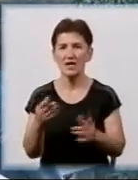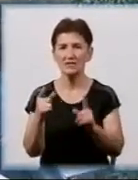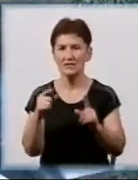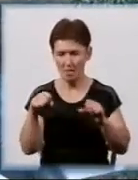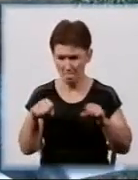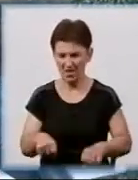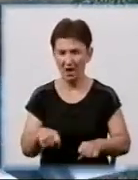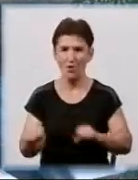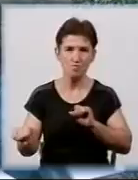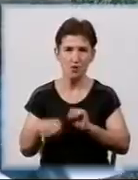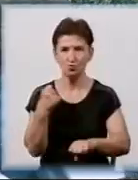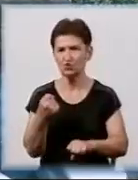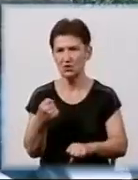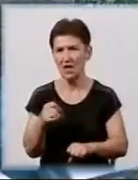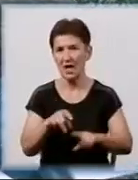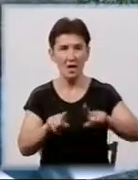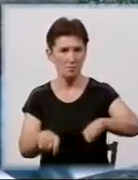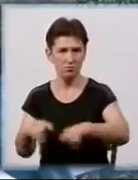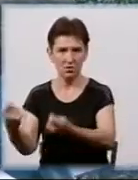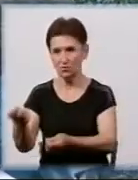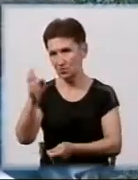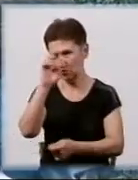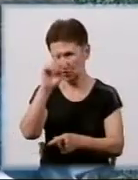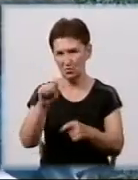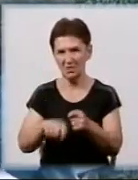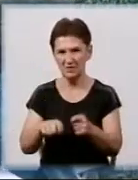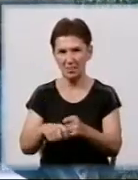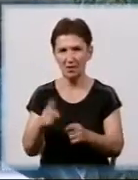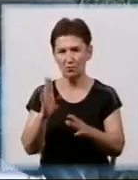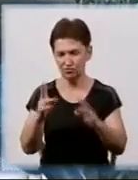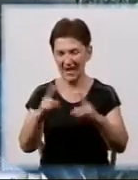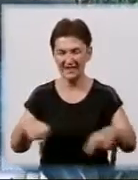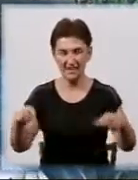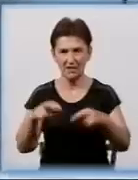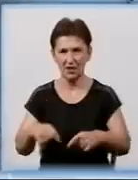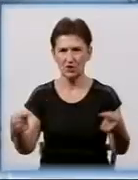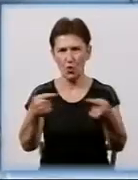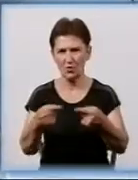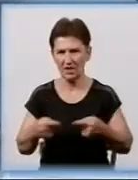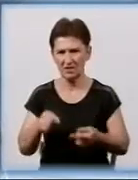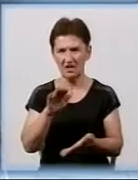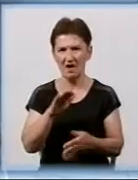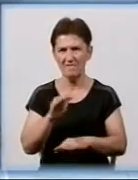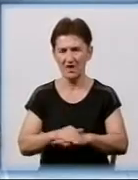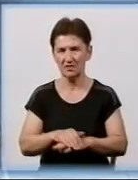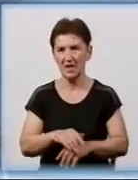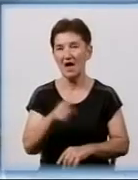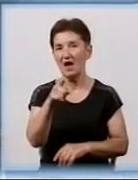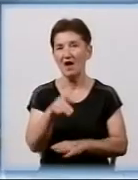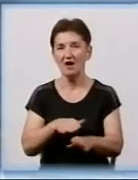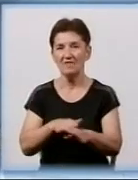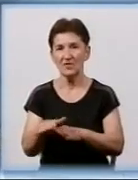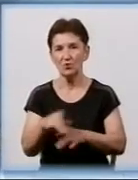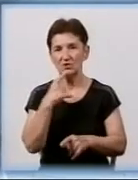можливе правопорушення і передавати це на державну інспекцію, яка буде розглядати вже конкретно самі факти. Виконуючи обов'язки начальника